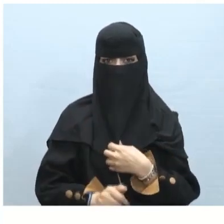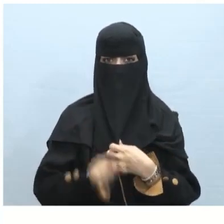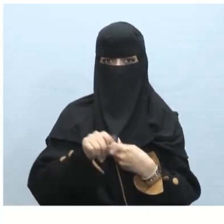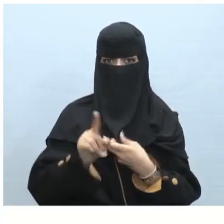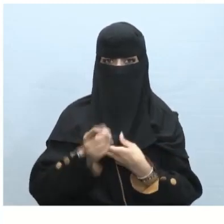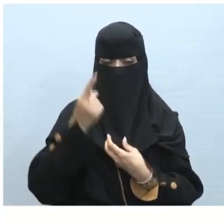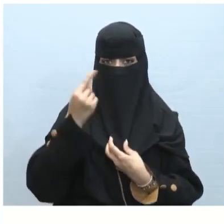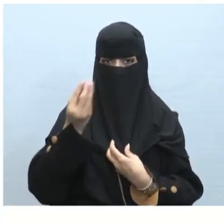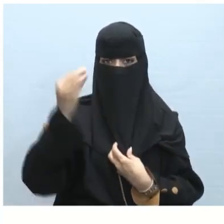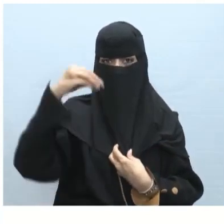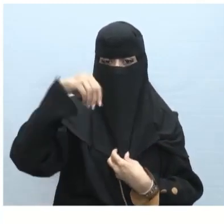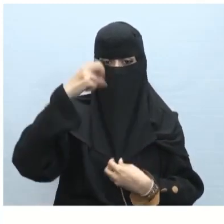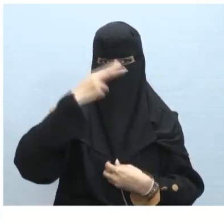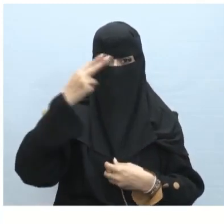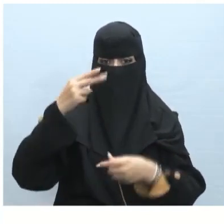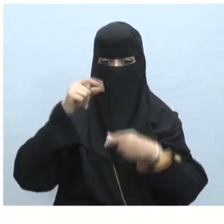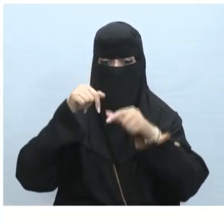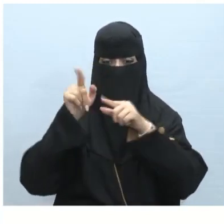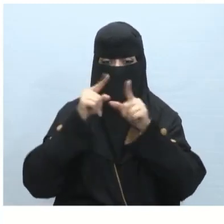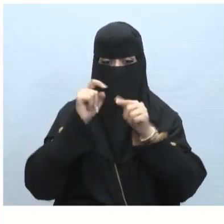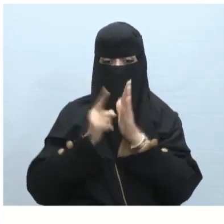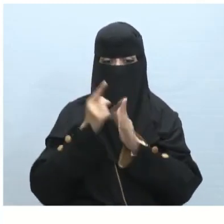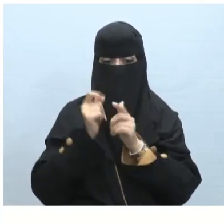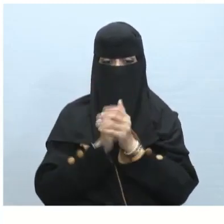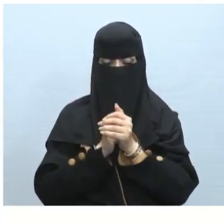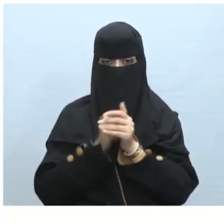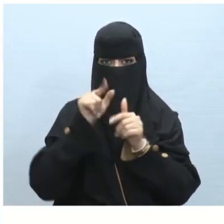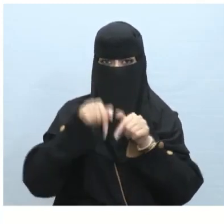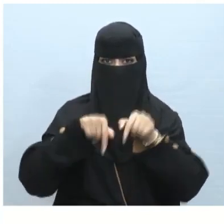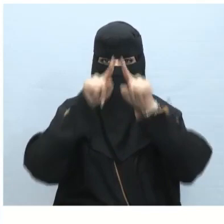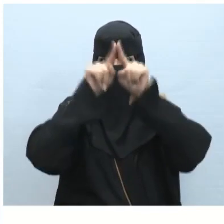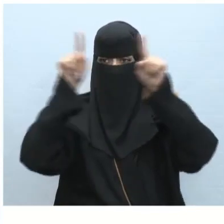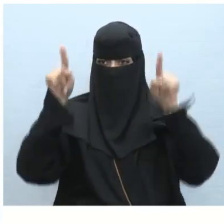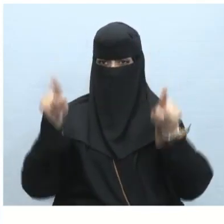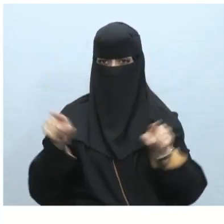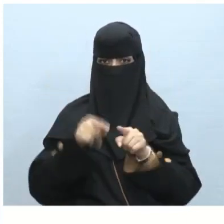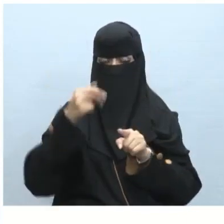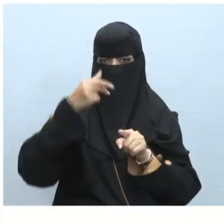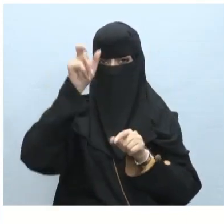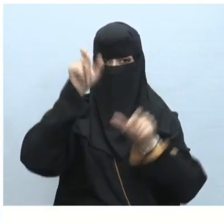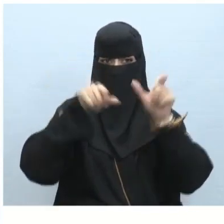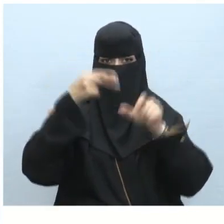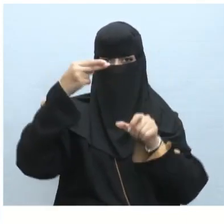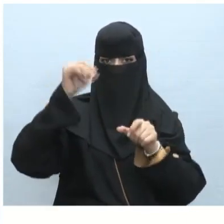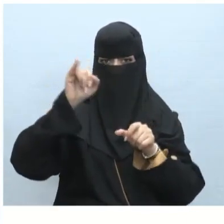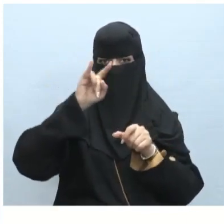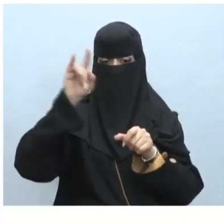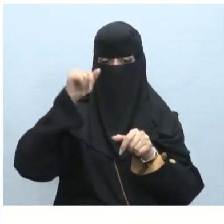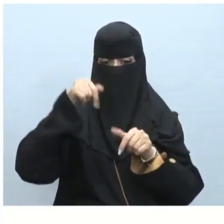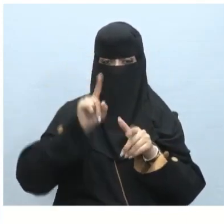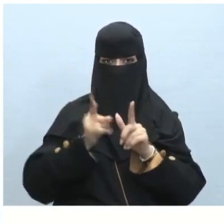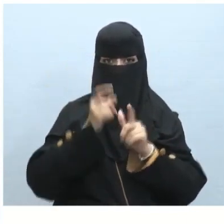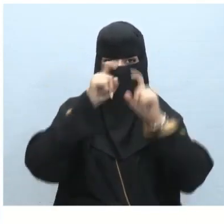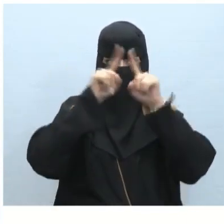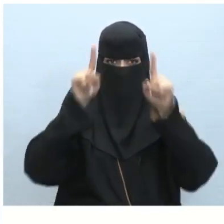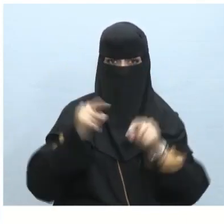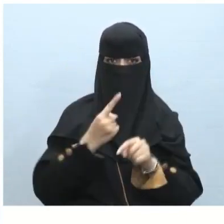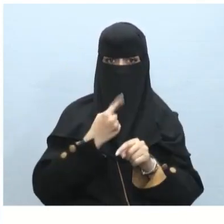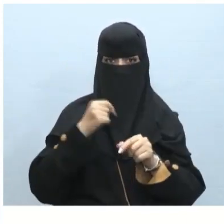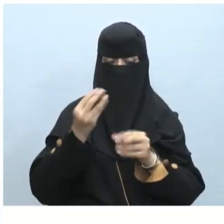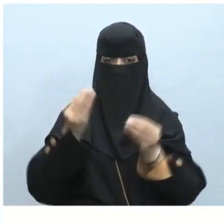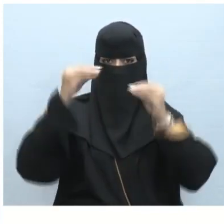البداية لإدراج رسم SmartArt في عرضك التقديمي نضغط على الشريحة التي نريد